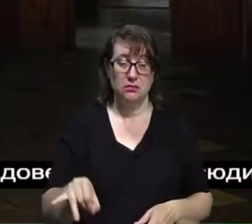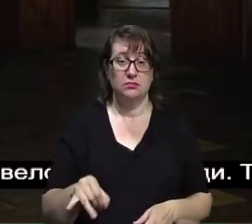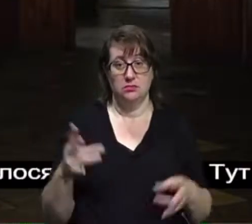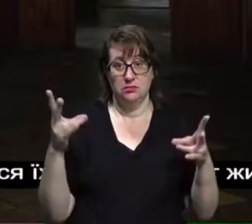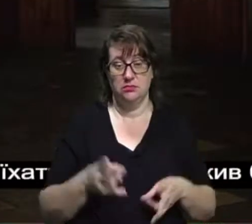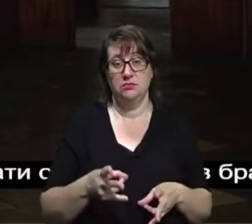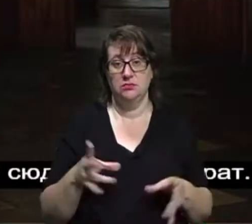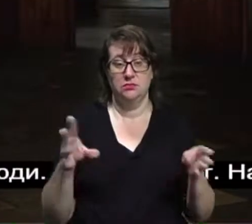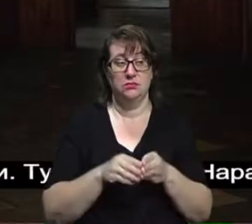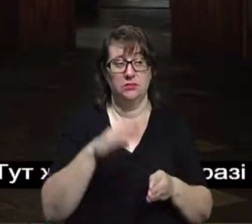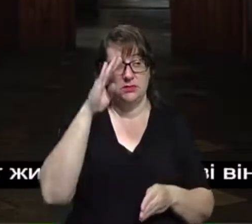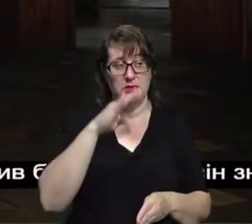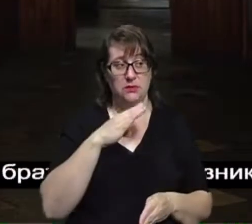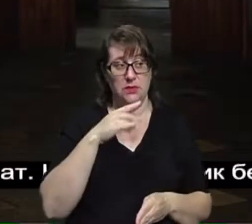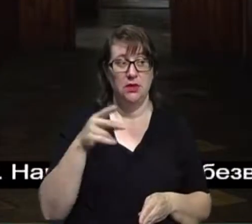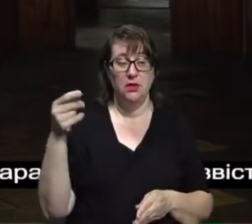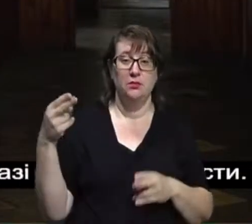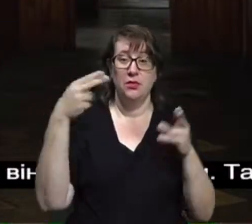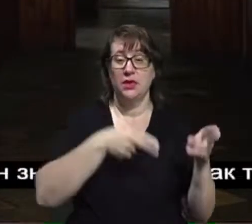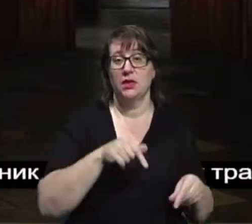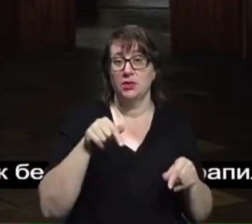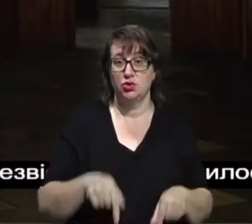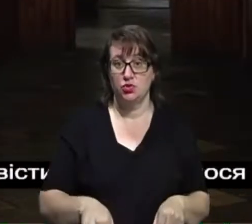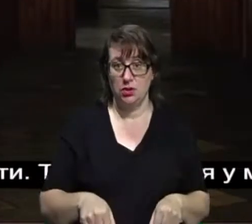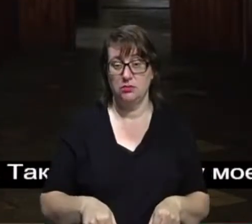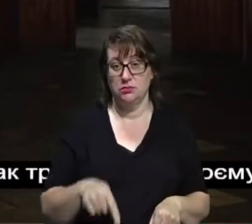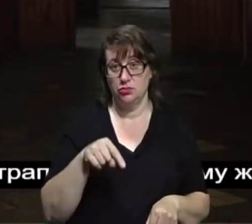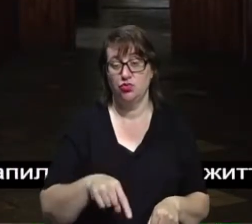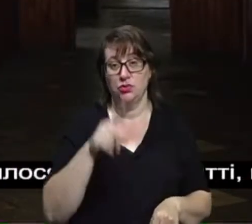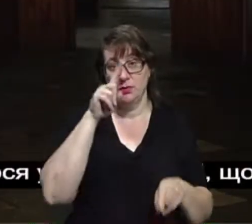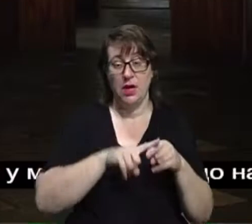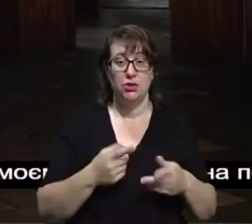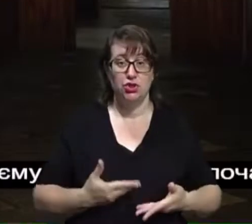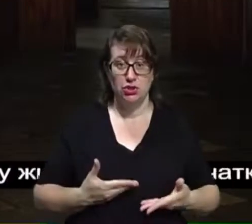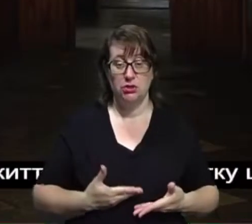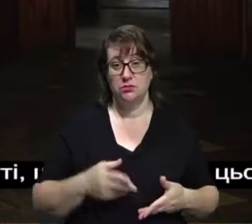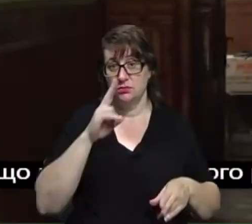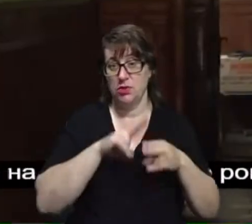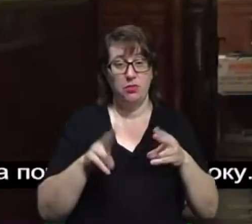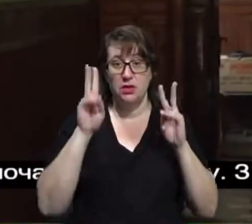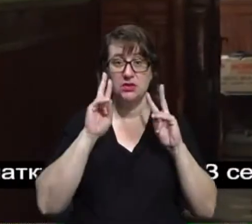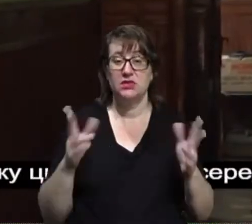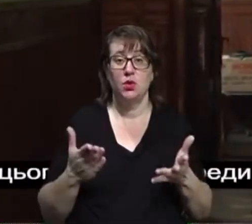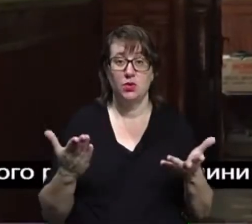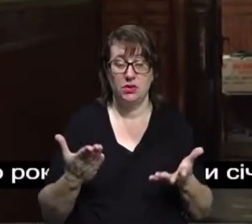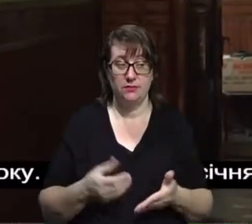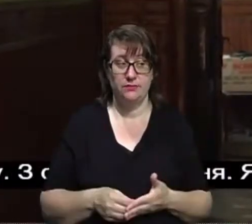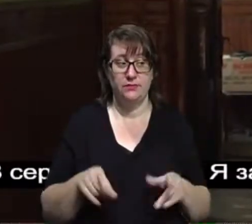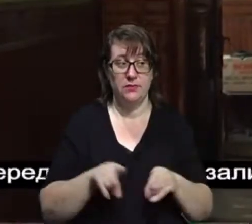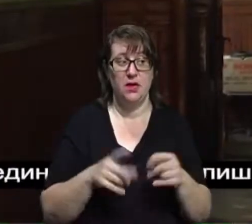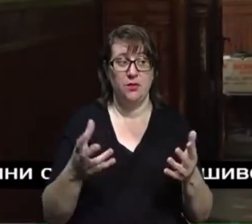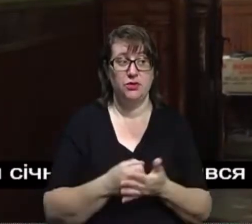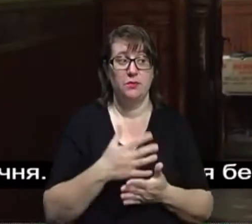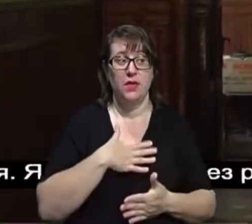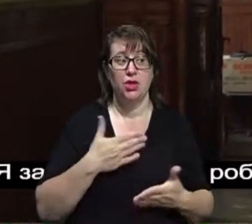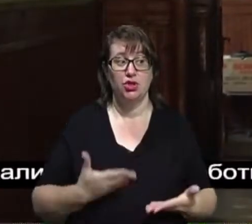Суспільному. Десь брат жил, він пропал, не знаю, де він зараз. Так получилась в моїй життєві, що в